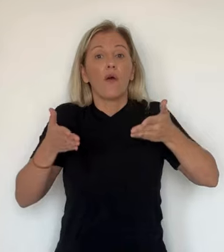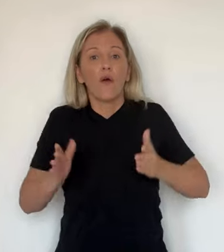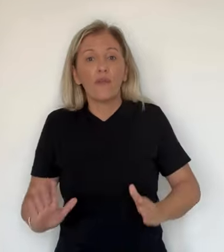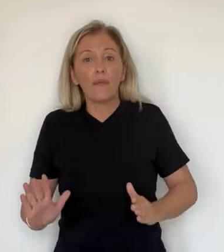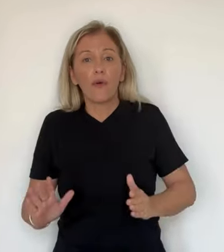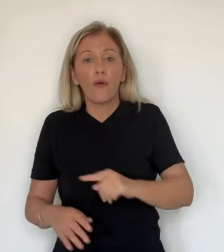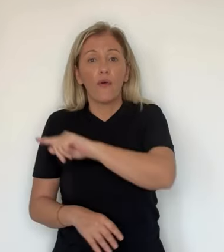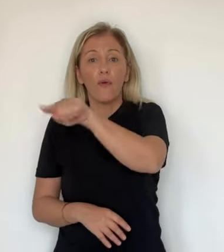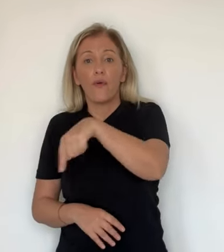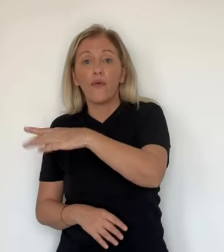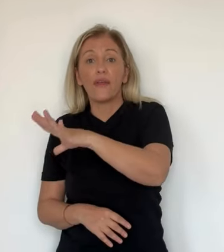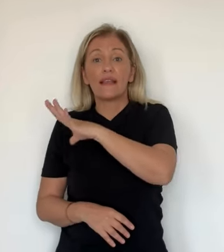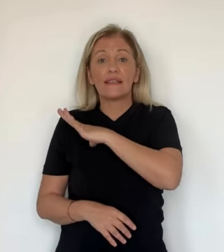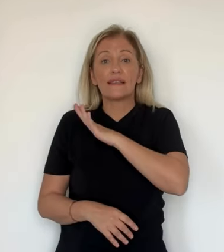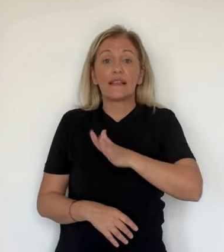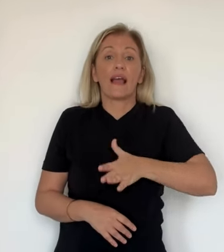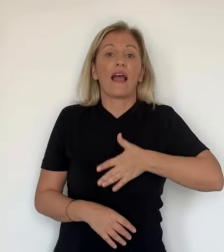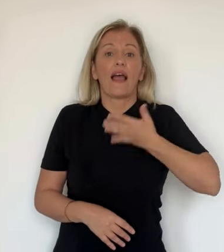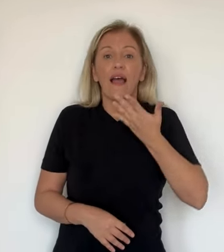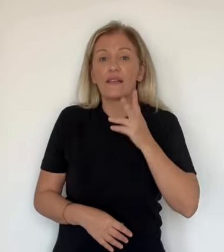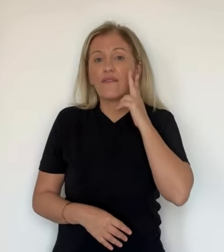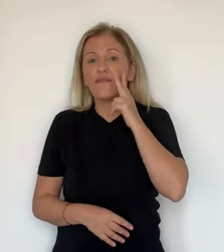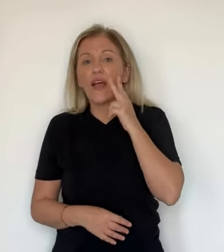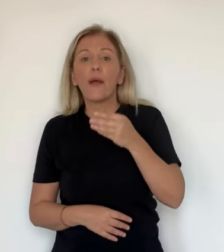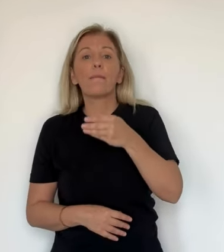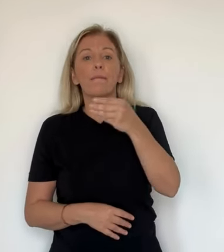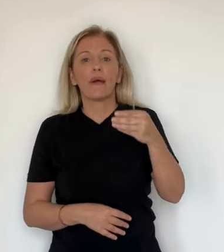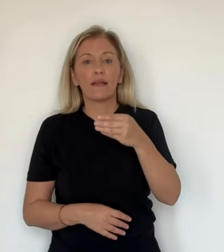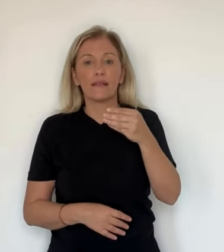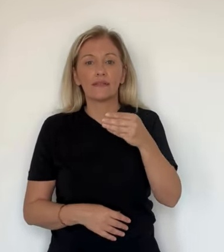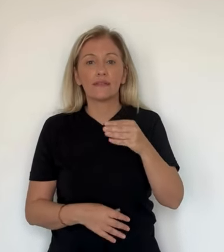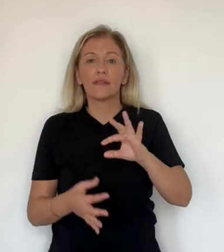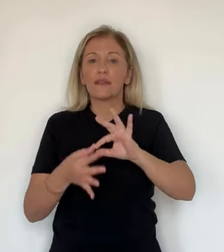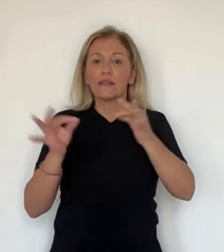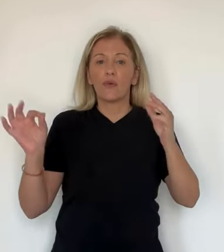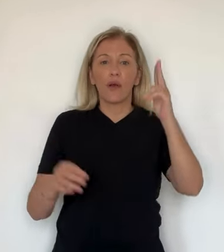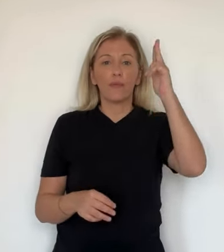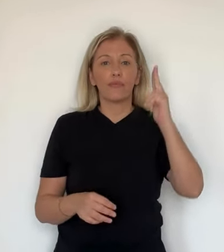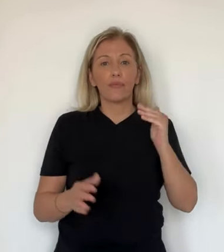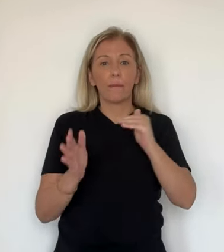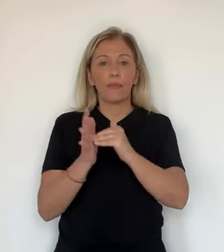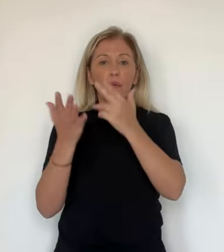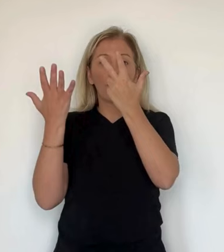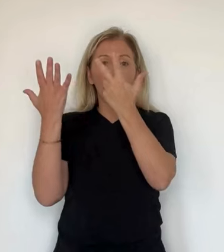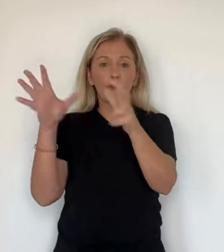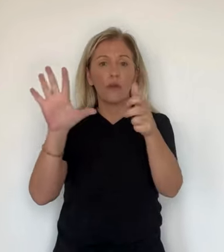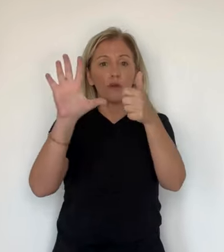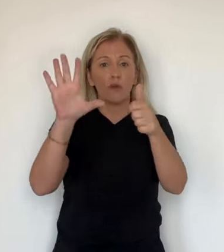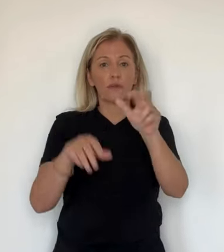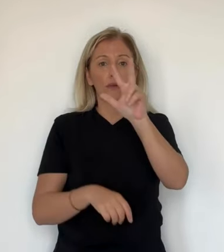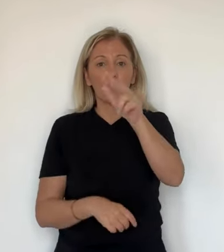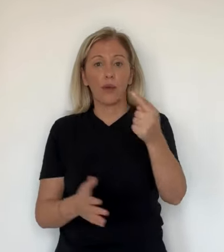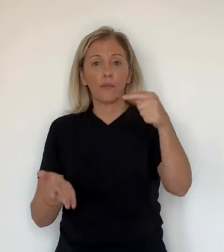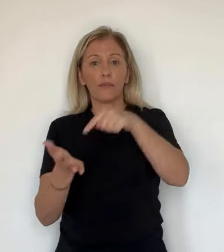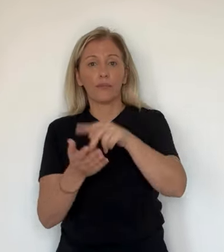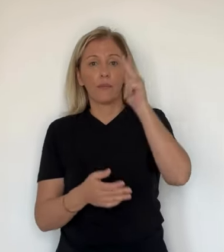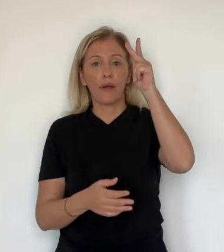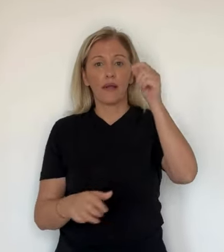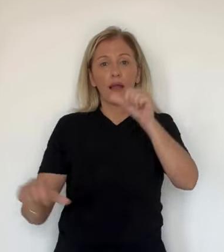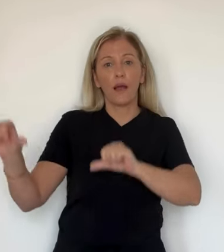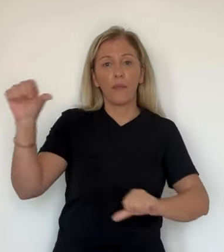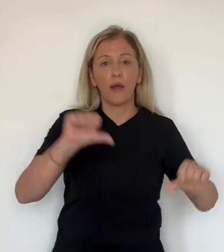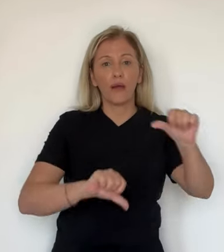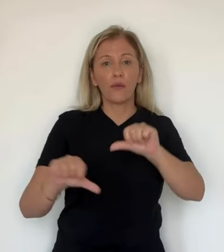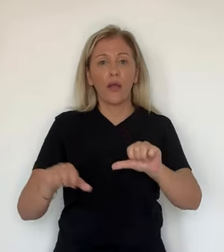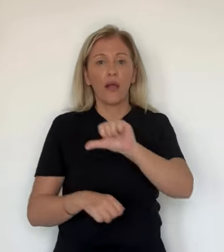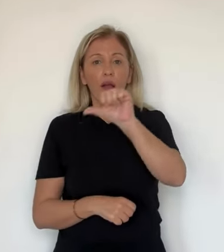existent grâce au vin Marianne. L'histoire commence en 1863. Dans un laboratoire parisien, un